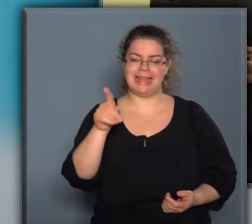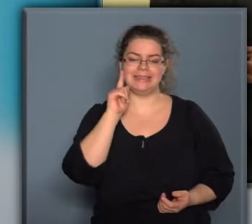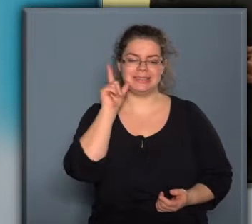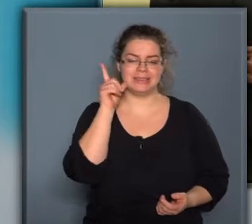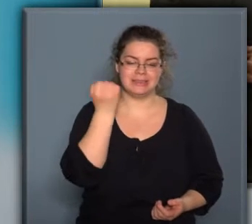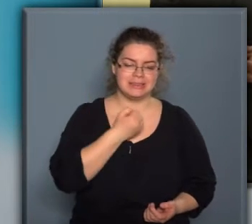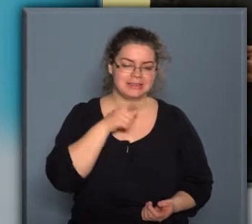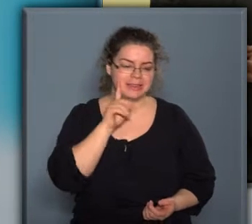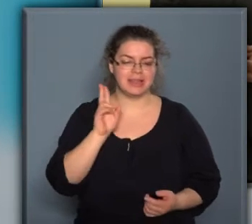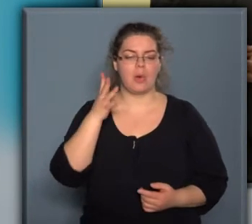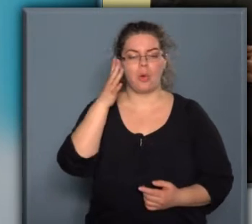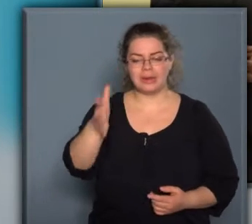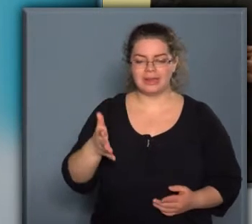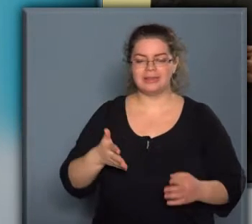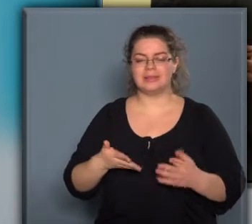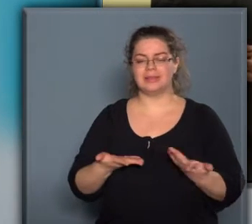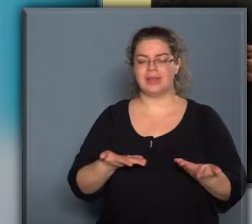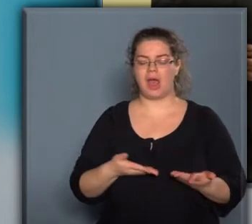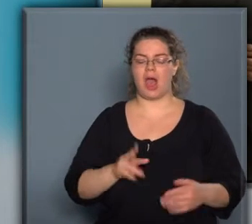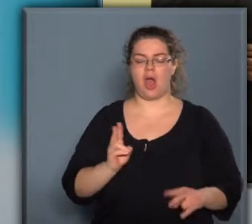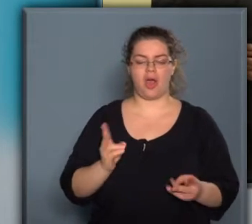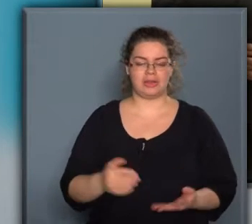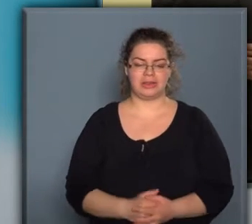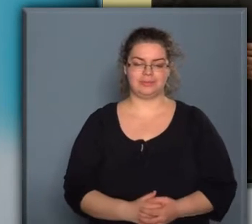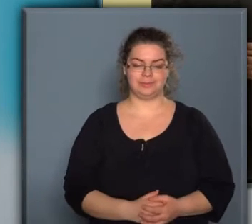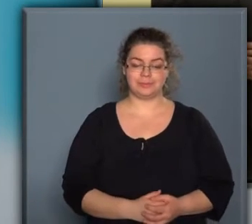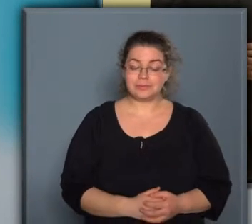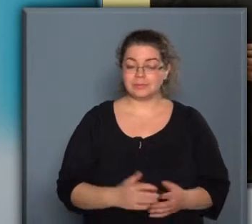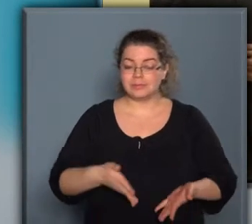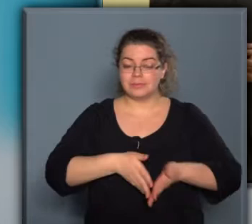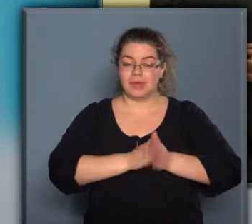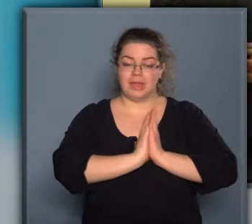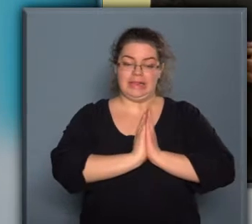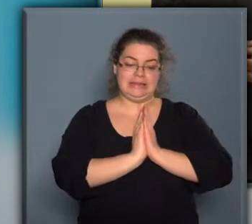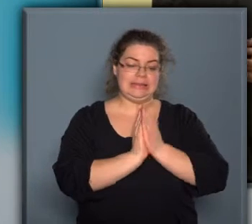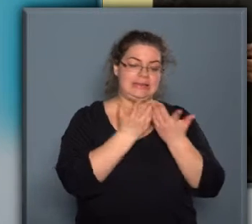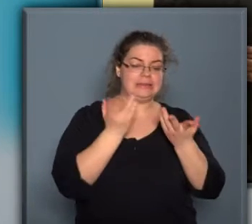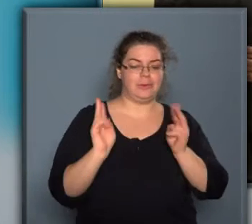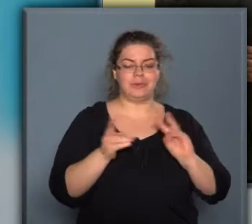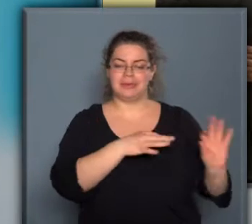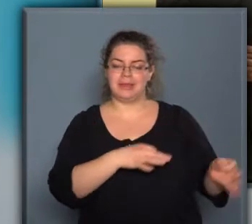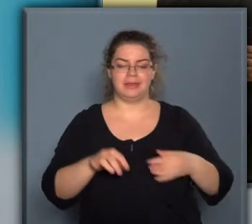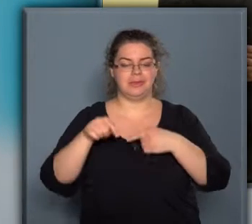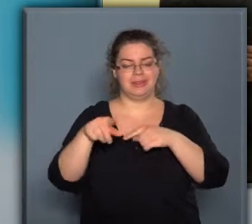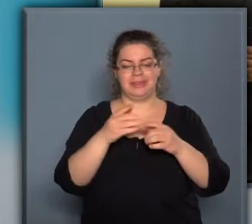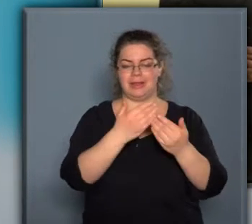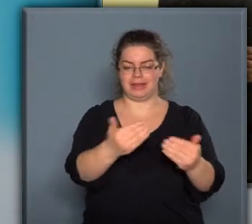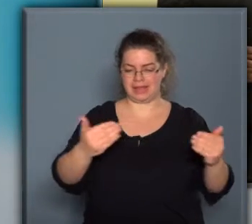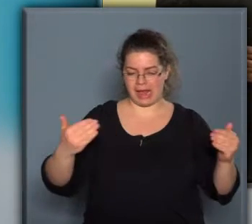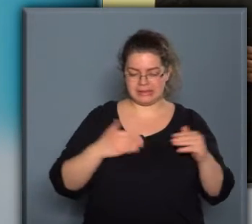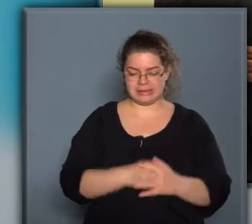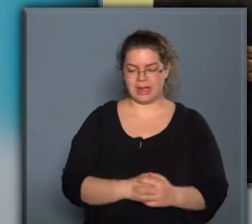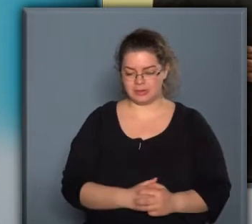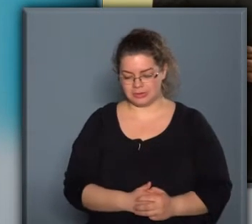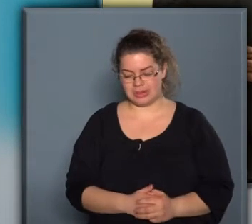Ildikó keresztül, Krisztina, aki felkért arra, hogy készüljön itt egy kiállítás,